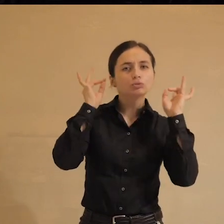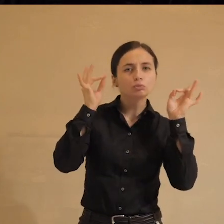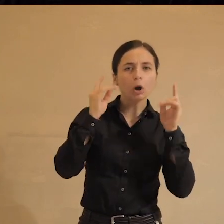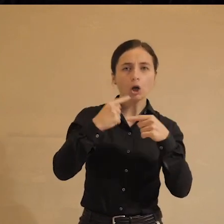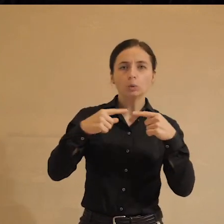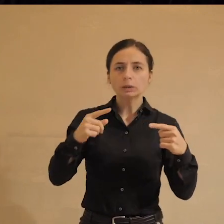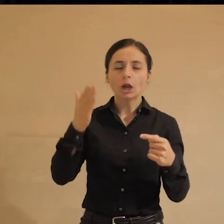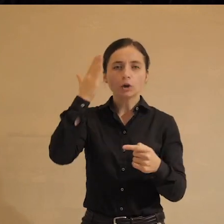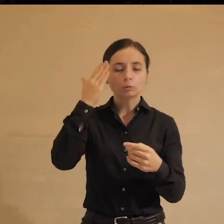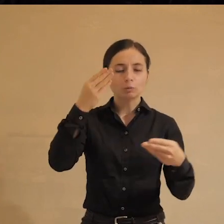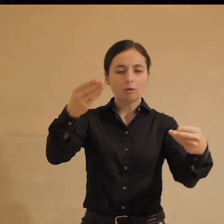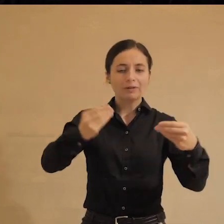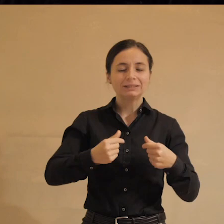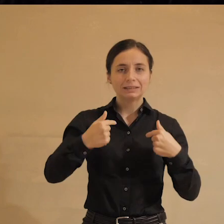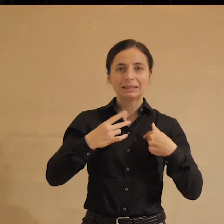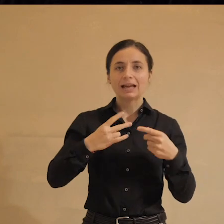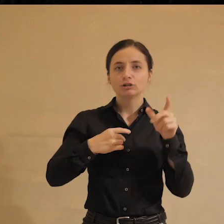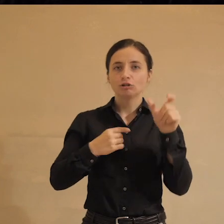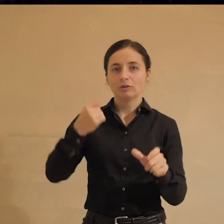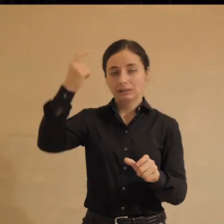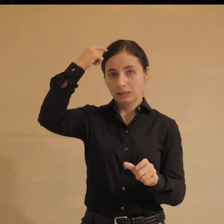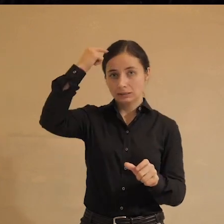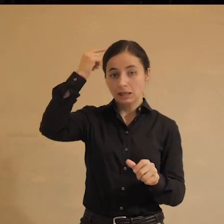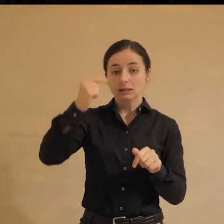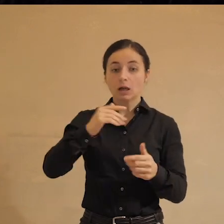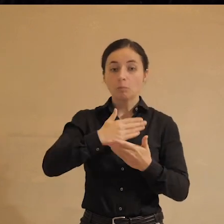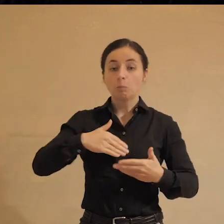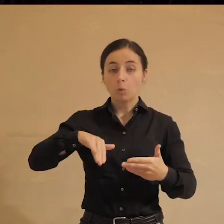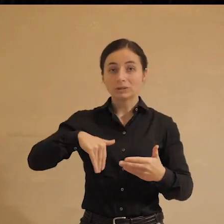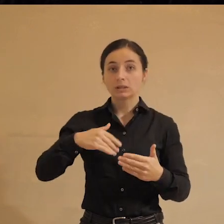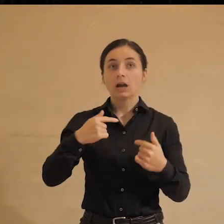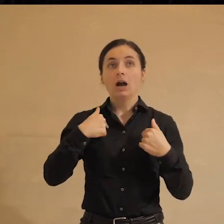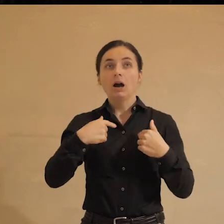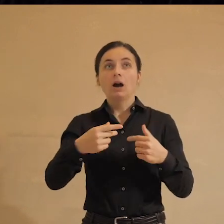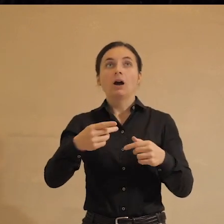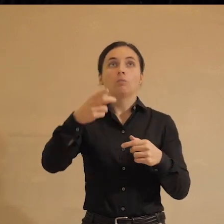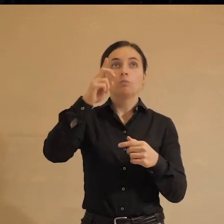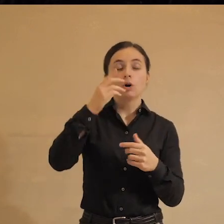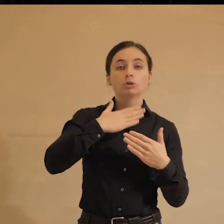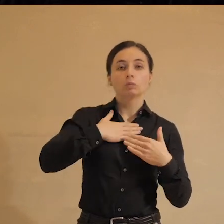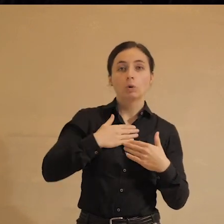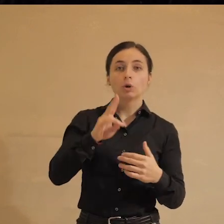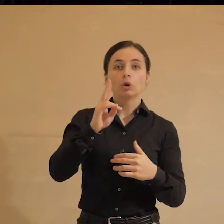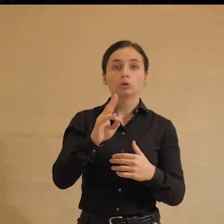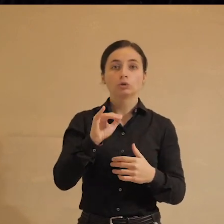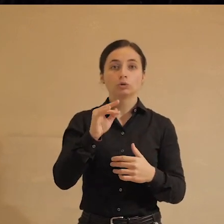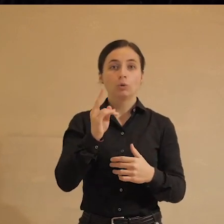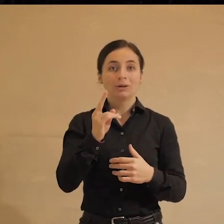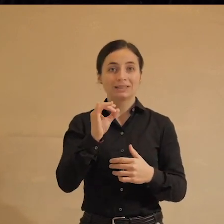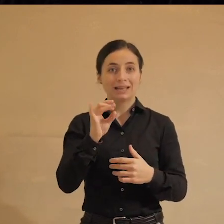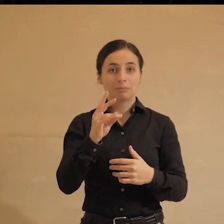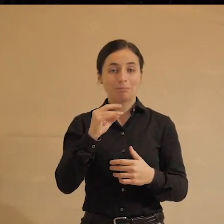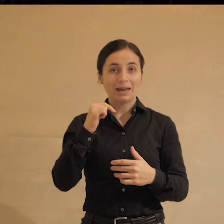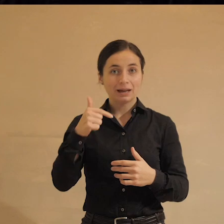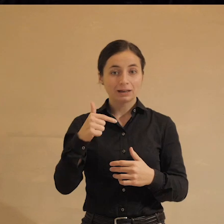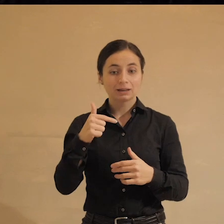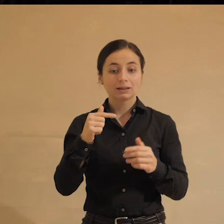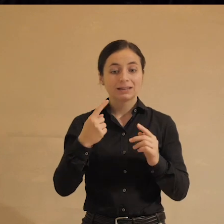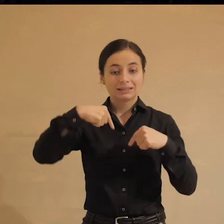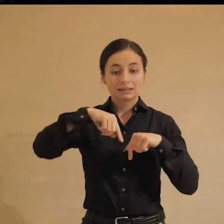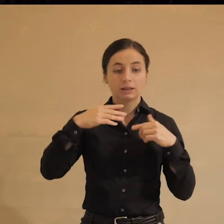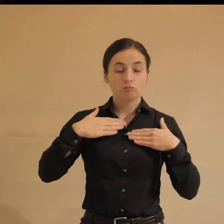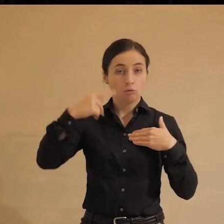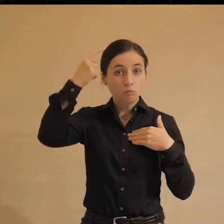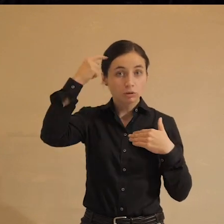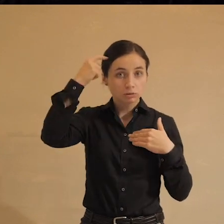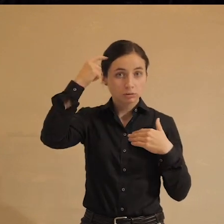иных способов воздействия на человеческое сознание, нам после этого говорить, ах, боже мой, Цукерберг путем подбора новостей в ленте залез в мой